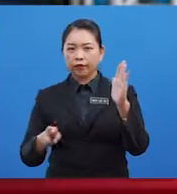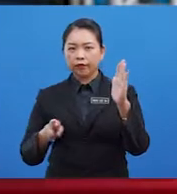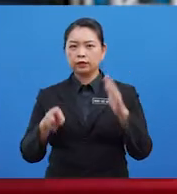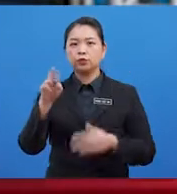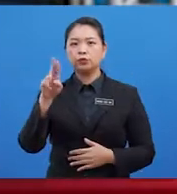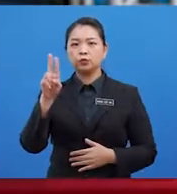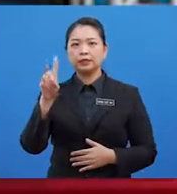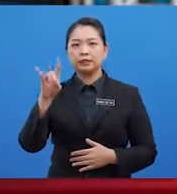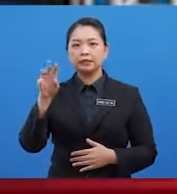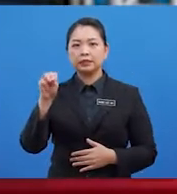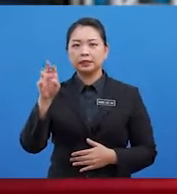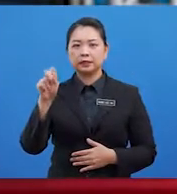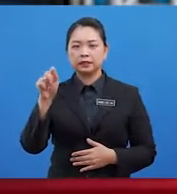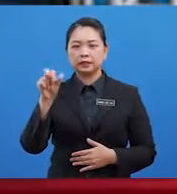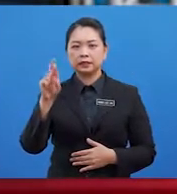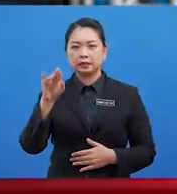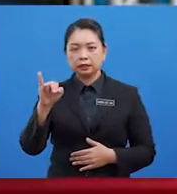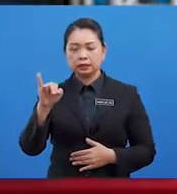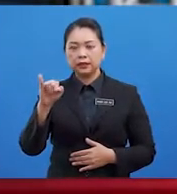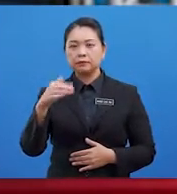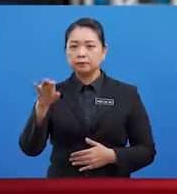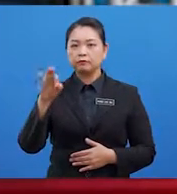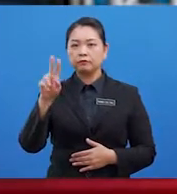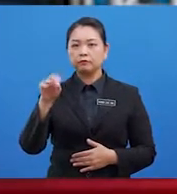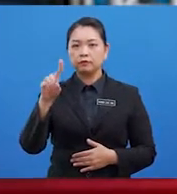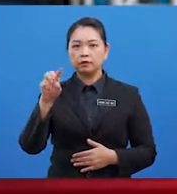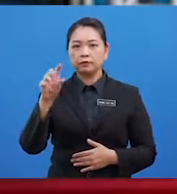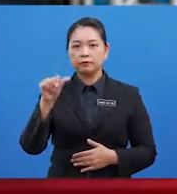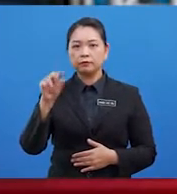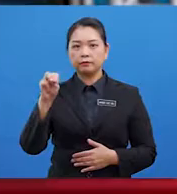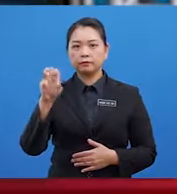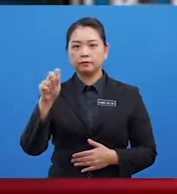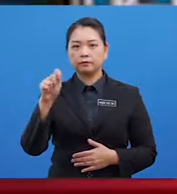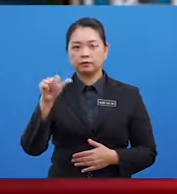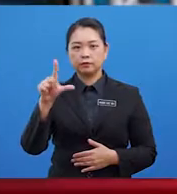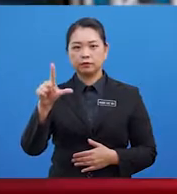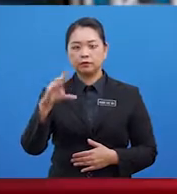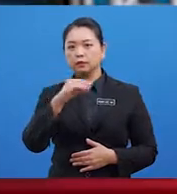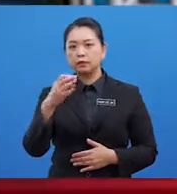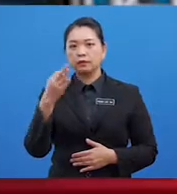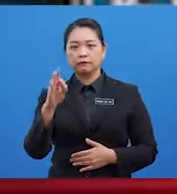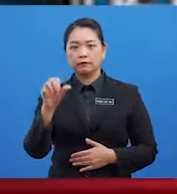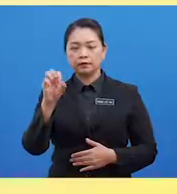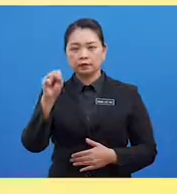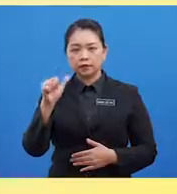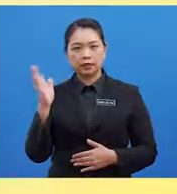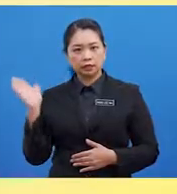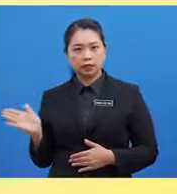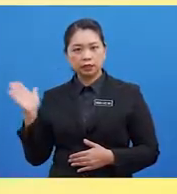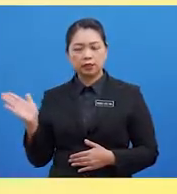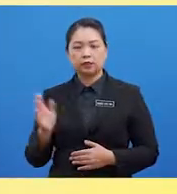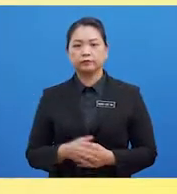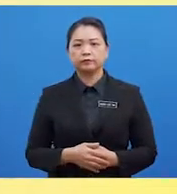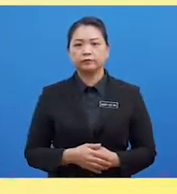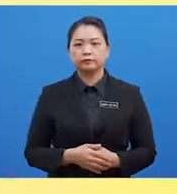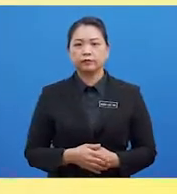Fasa fundamental Fasa spesifik Dan fasa regresi Yang kedua Menyatakan